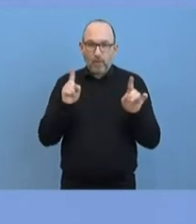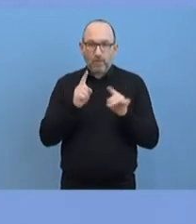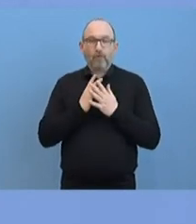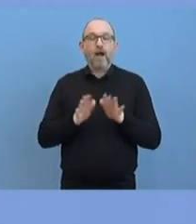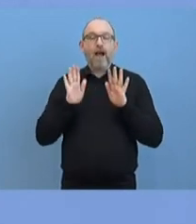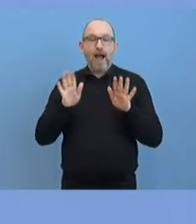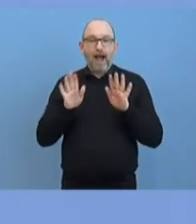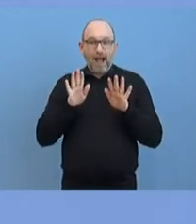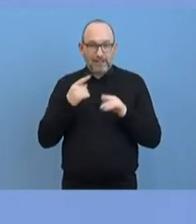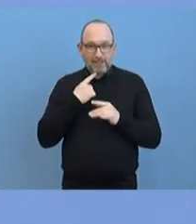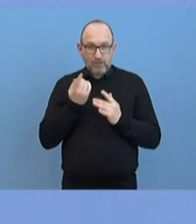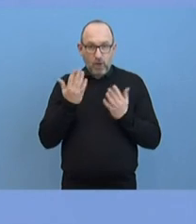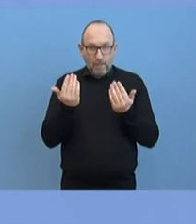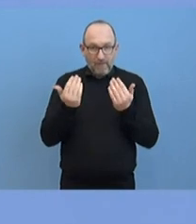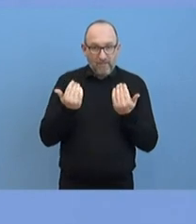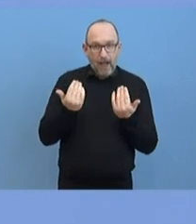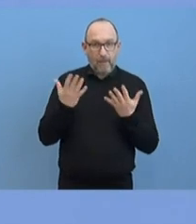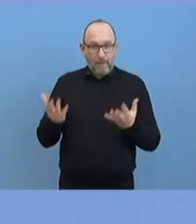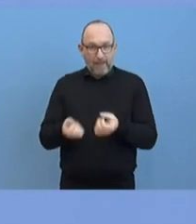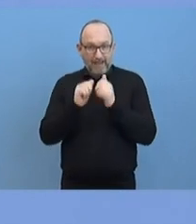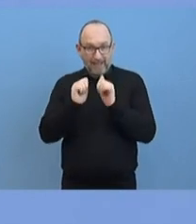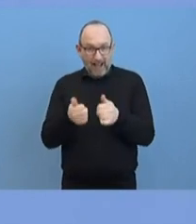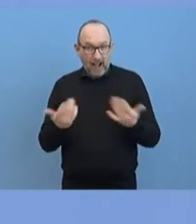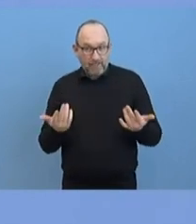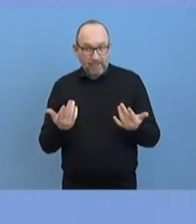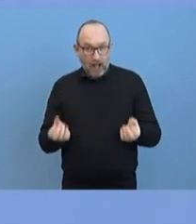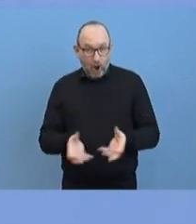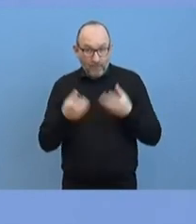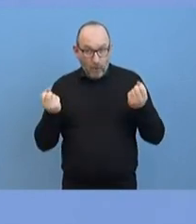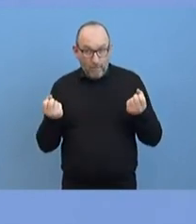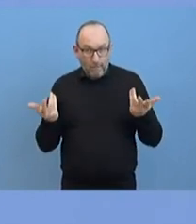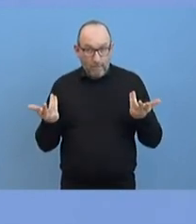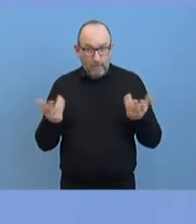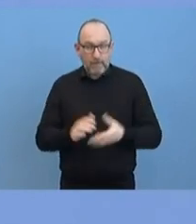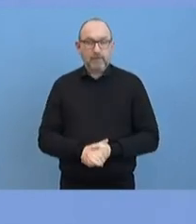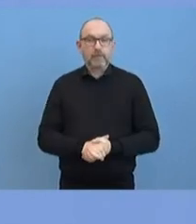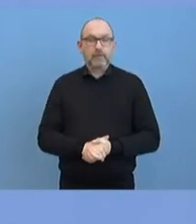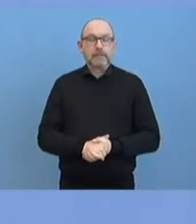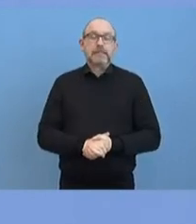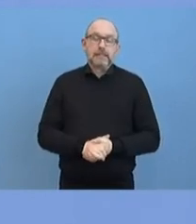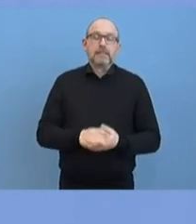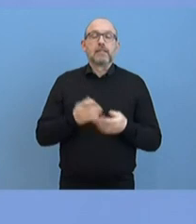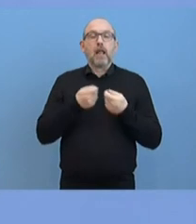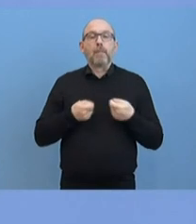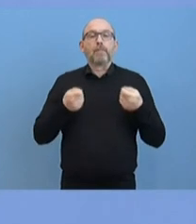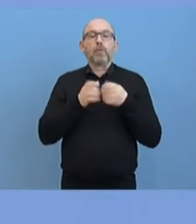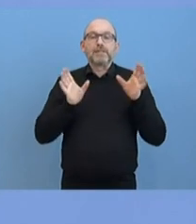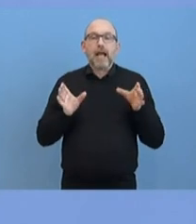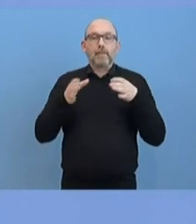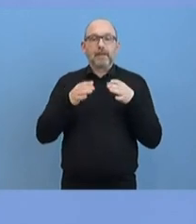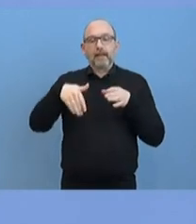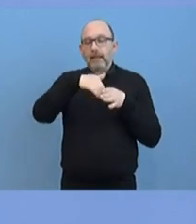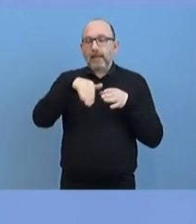aufgehoben werden? Ich ergänze da ein Das. Ja, dazu gibt es im Moment auch innerhalb des Bundeskabinetts vielfältige Überlegungen.